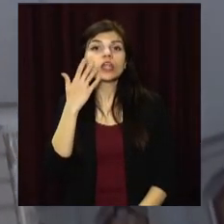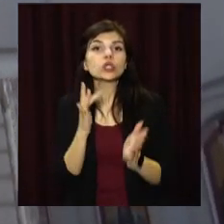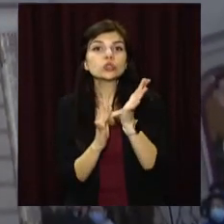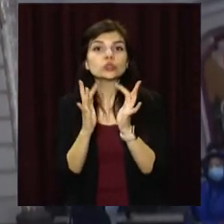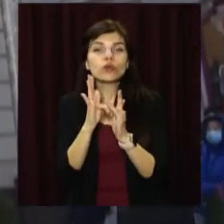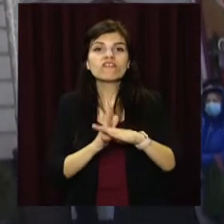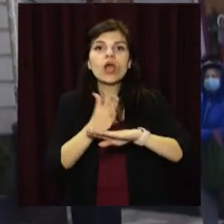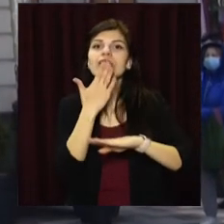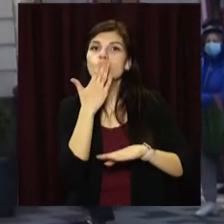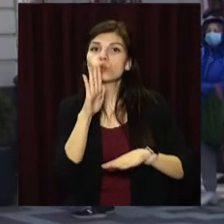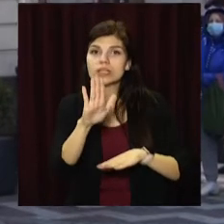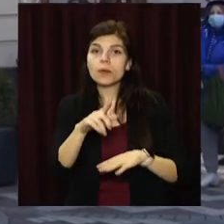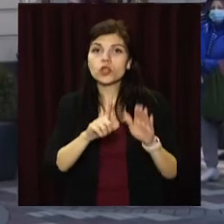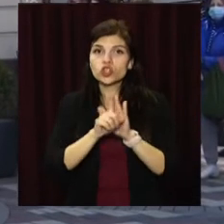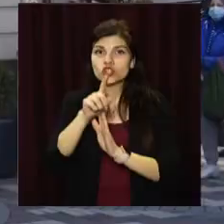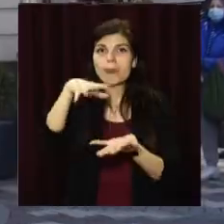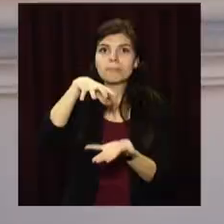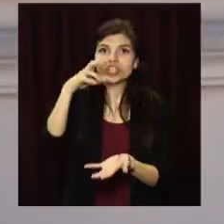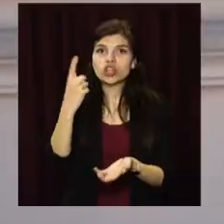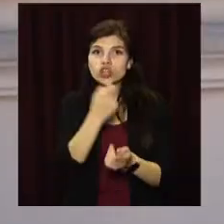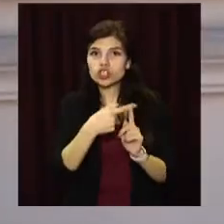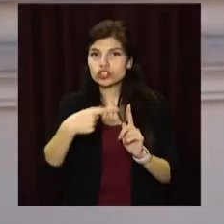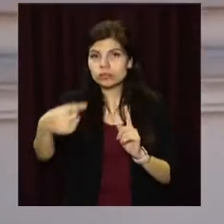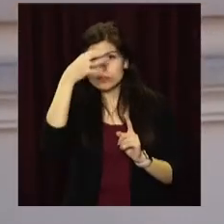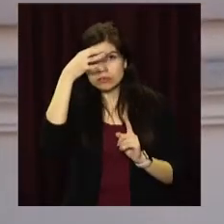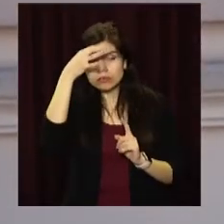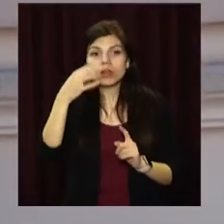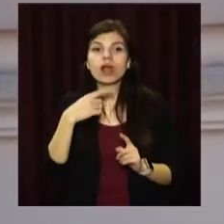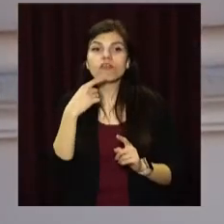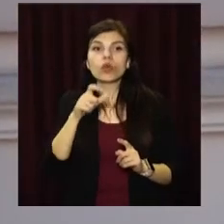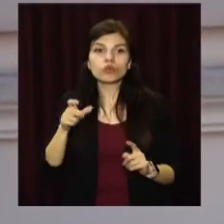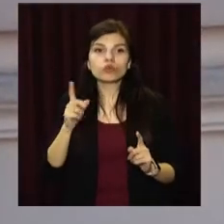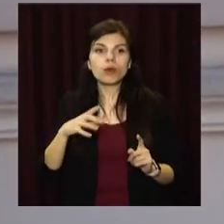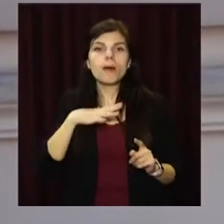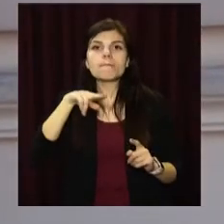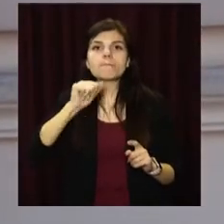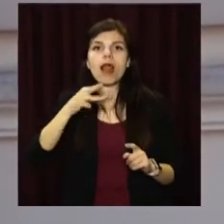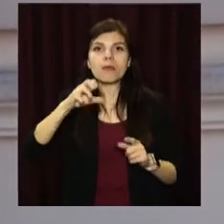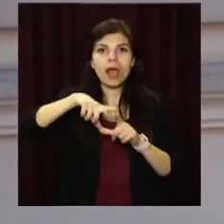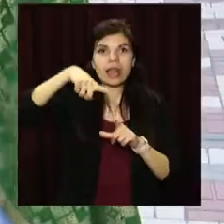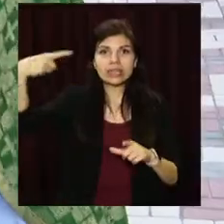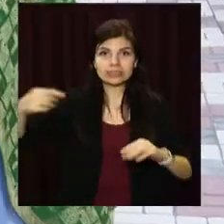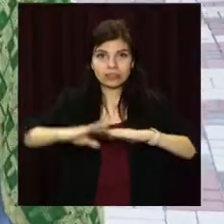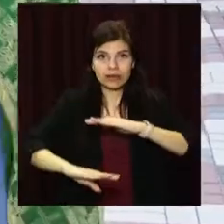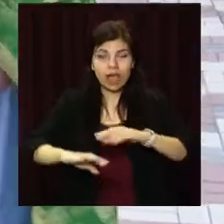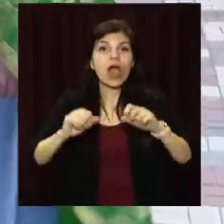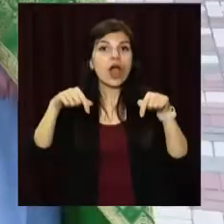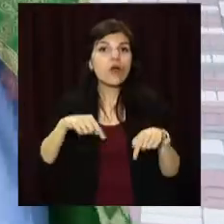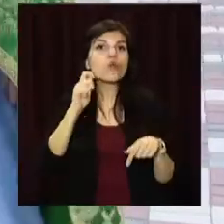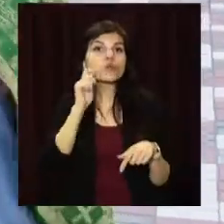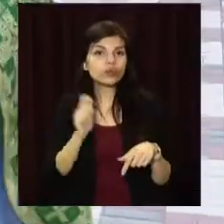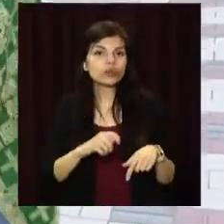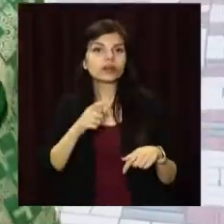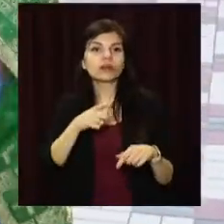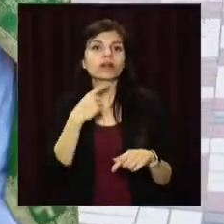Ісус увійшов до Єрусалиму, починається пасхальний тиждень. Другу Спасителю люди тоді встеляли пальмовим листям, в Україні цілющими та